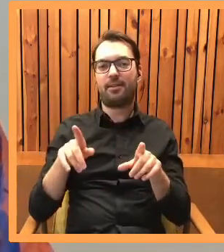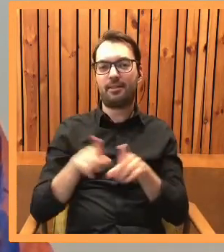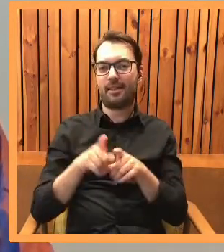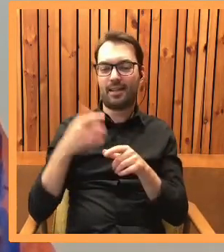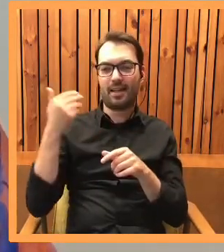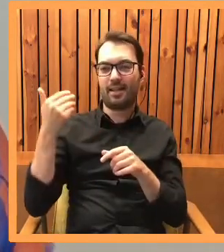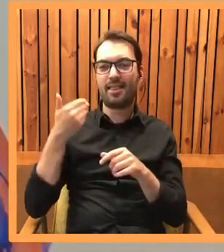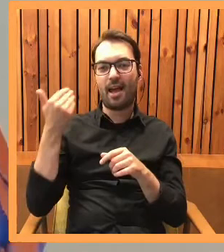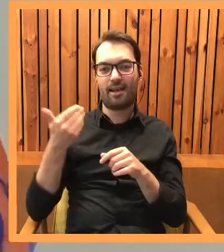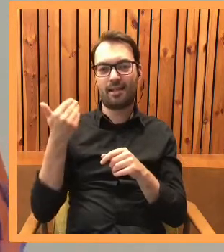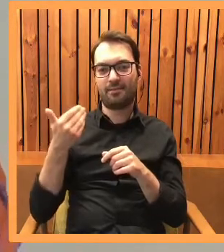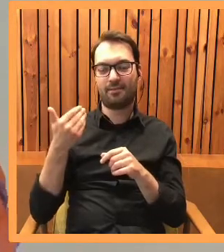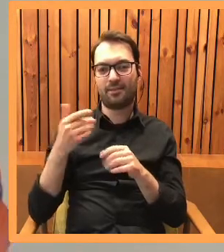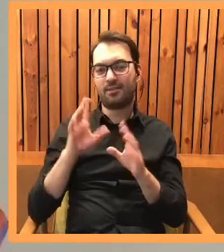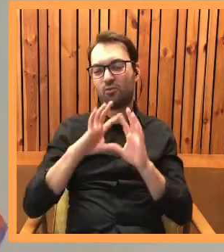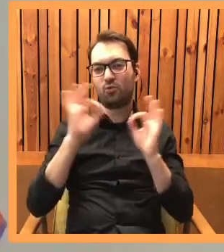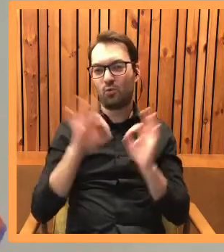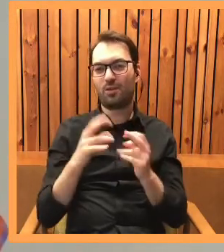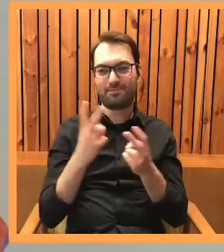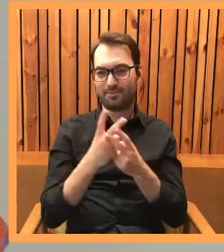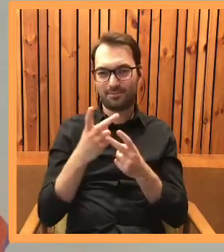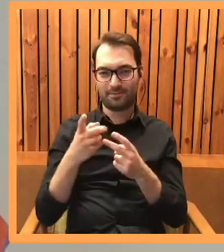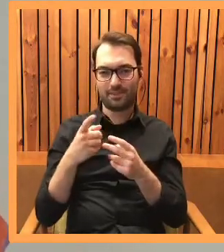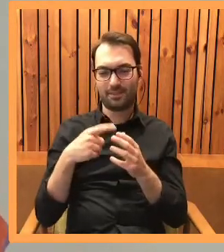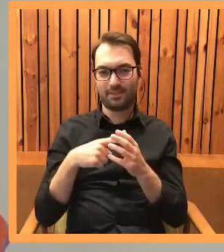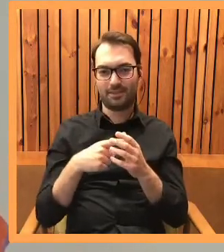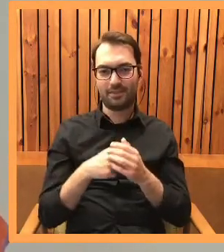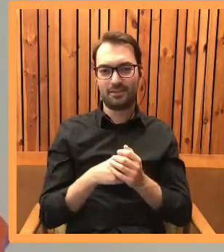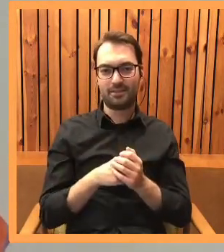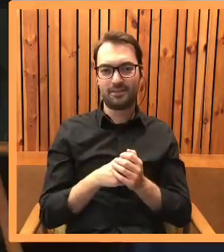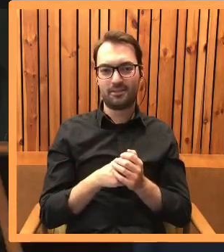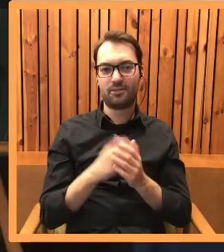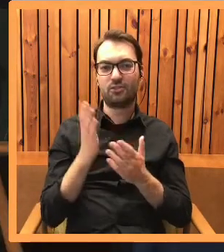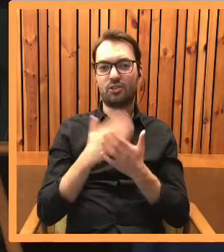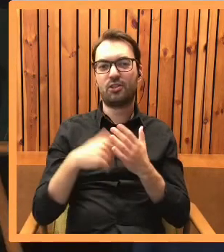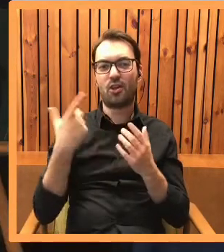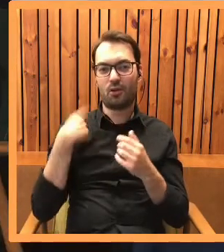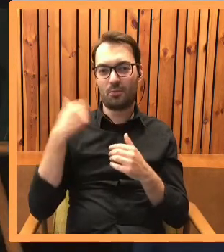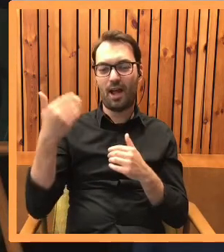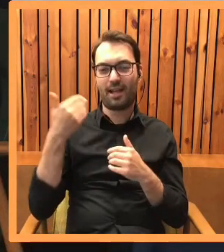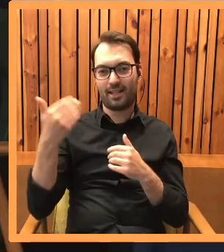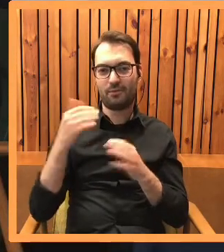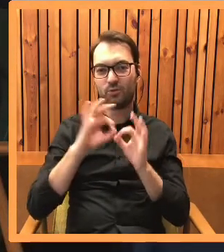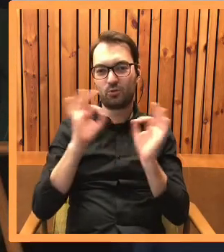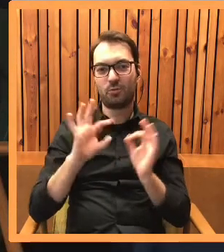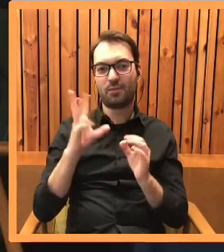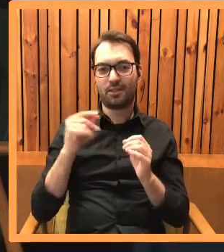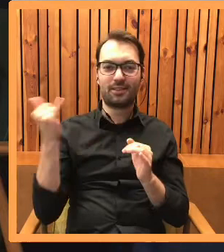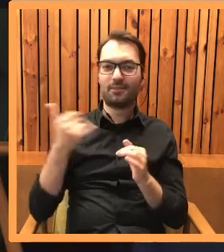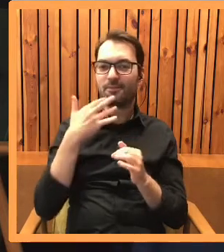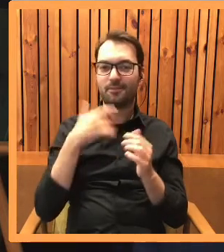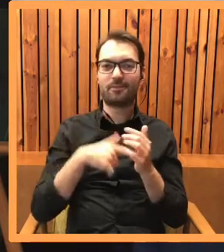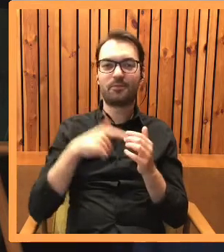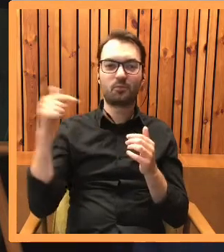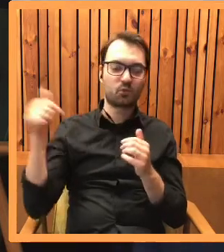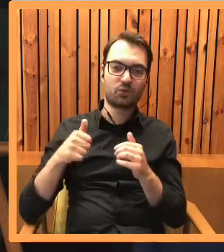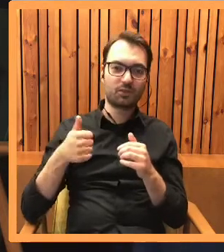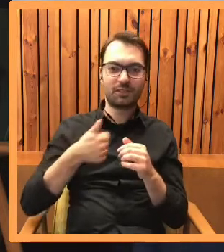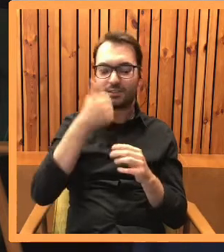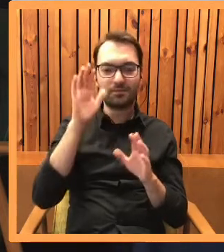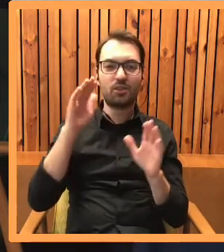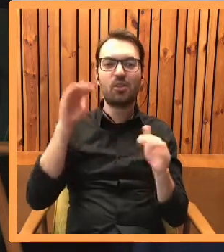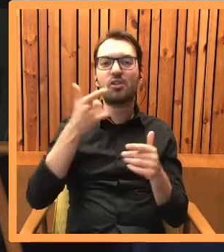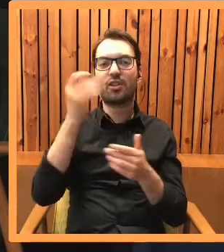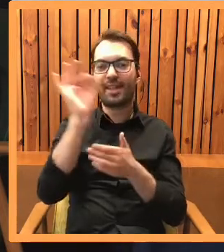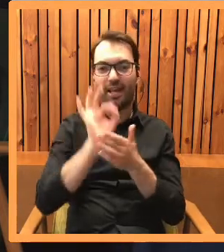zresztą nawiązując do świata sztuki, który jest bardzo obecny w twojej książce. Część osób na Akademii Sztuk Pięknych zawsze mówi, że nie ma dnia bez kreski. To